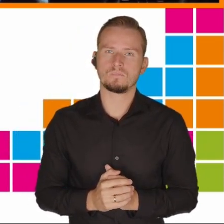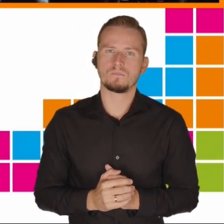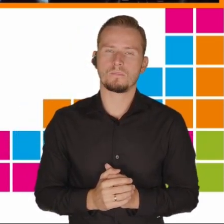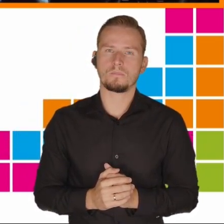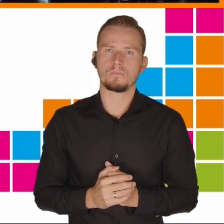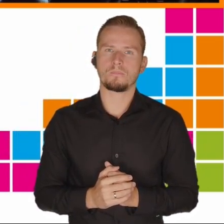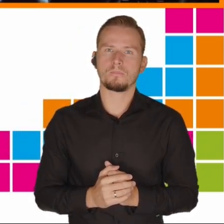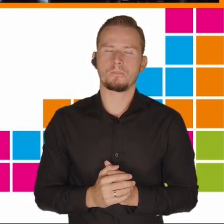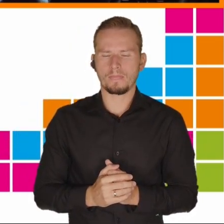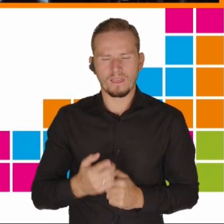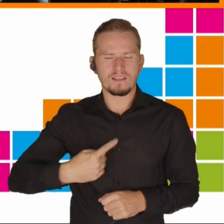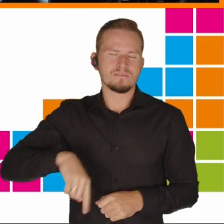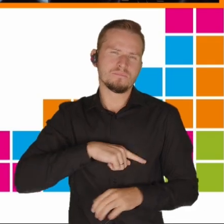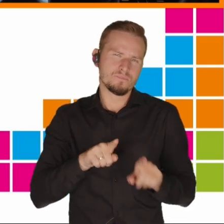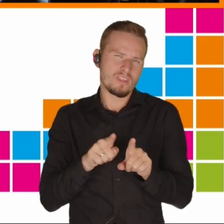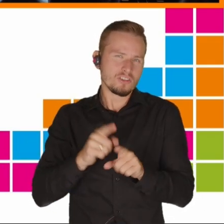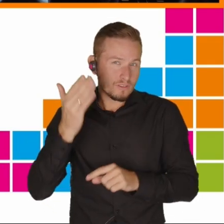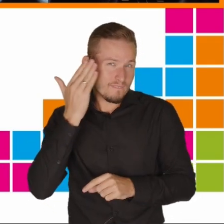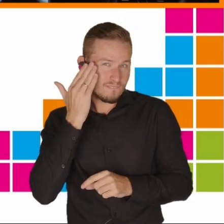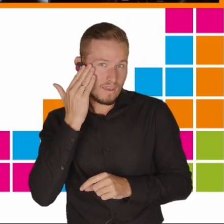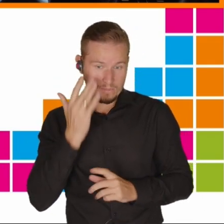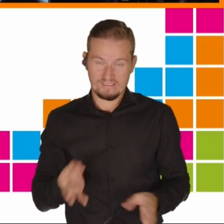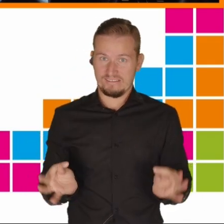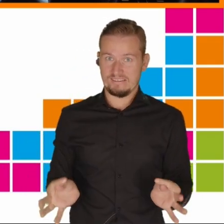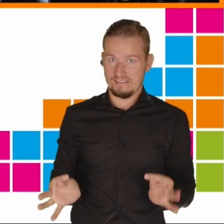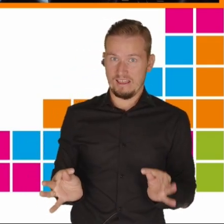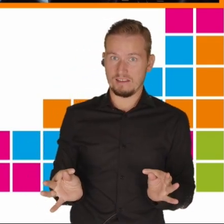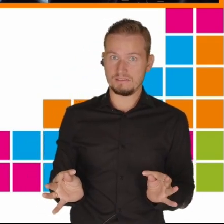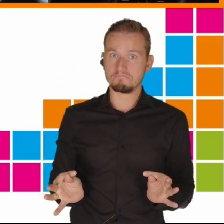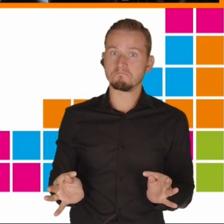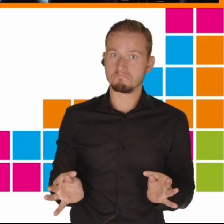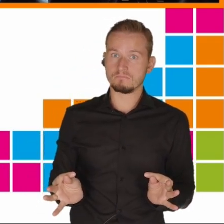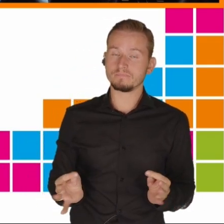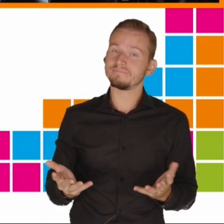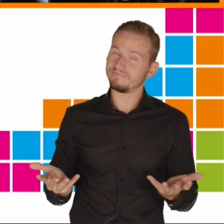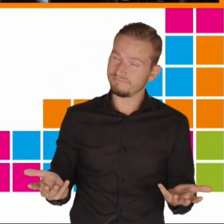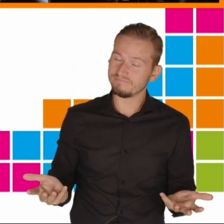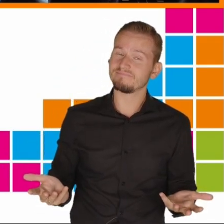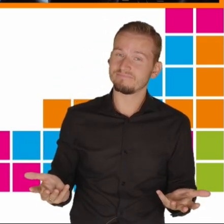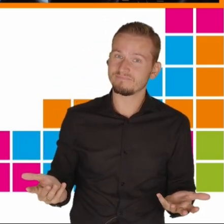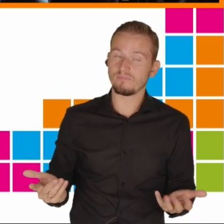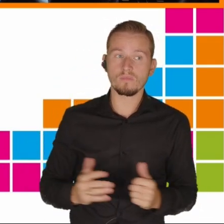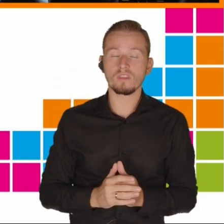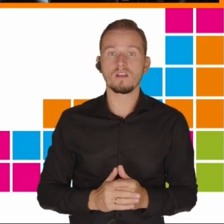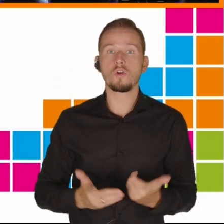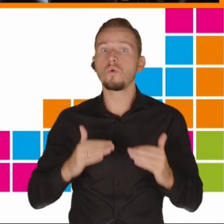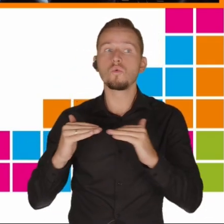Wiemy też obecnie, że brak równości,